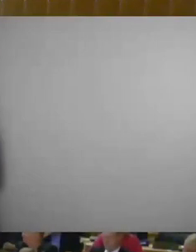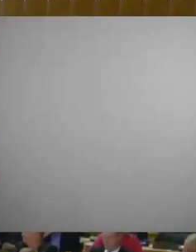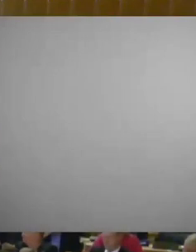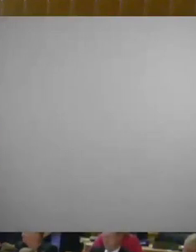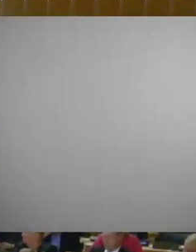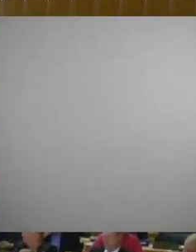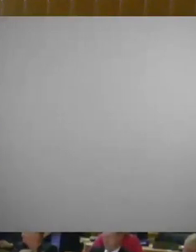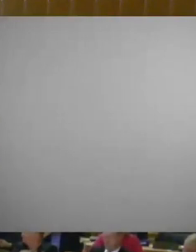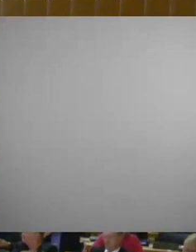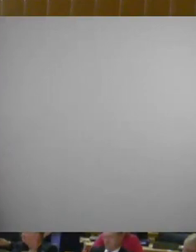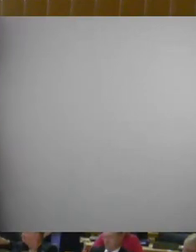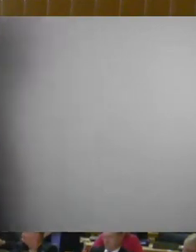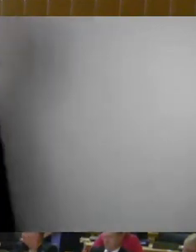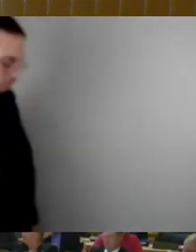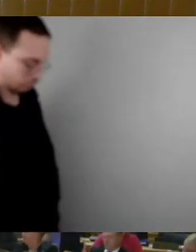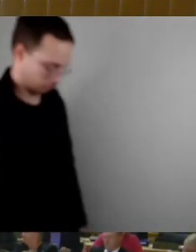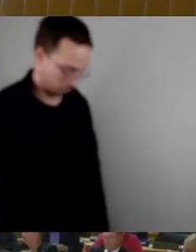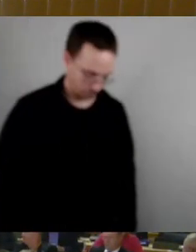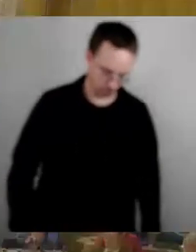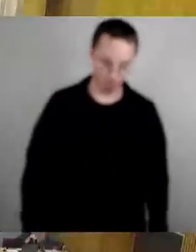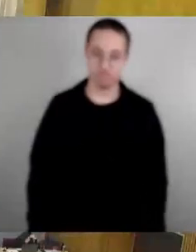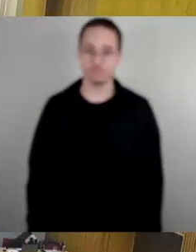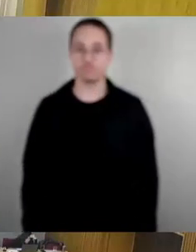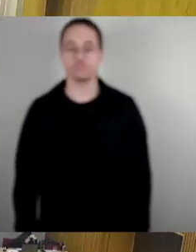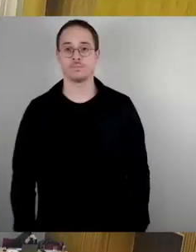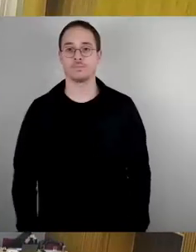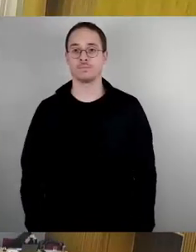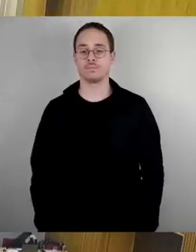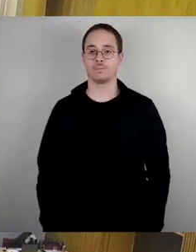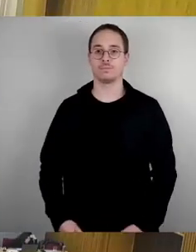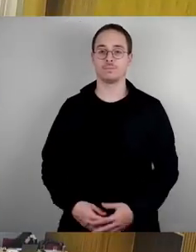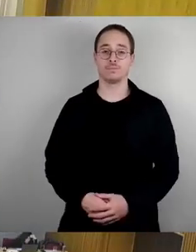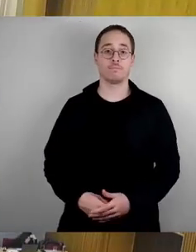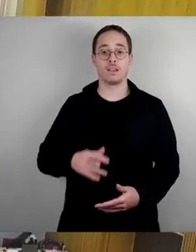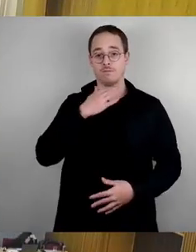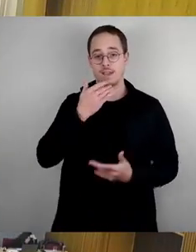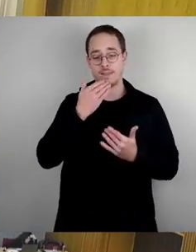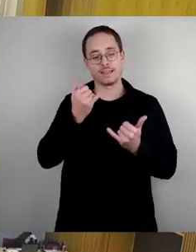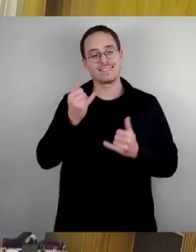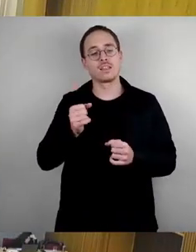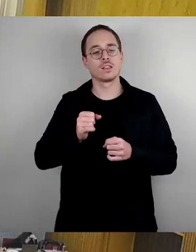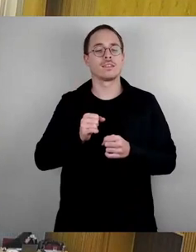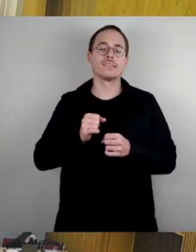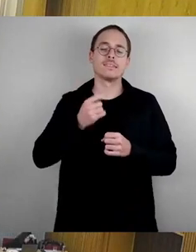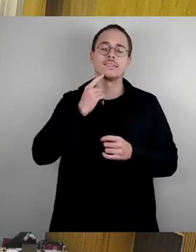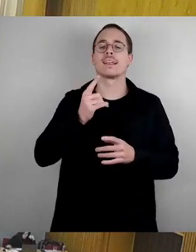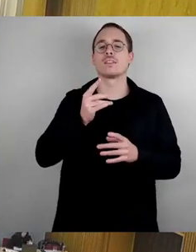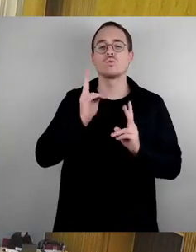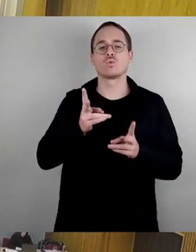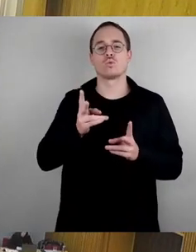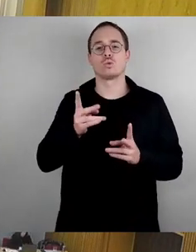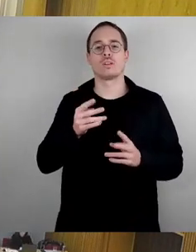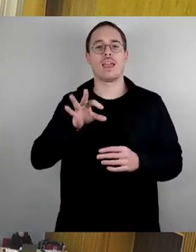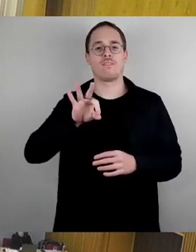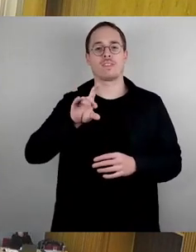Vielen Dank. Wir wollen doch jetzt die FDP-Fraktion, der Herr Fernes halber, reden lassen, weil die wäre dann in der Fraktionsrunde